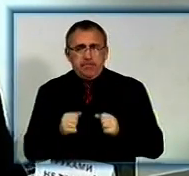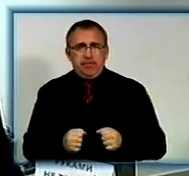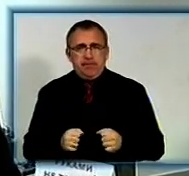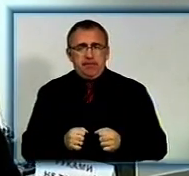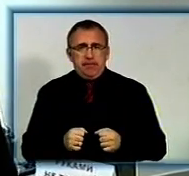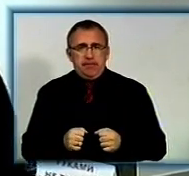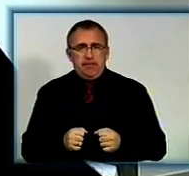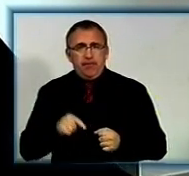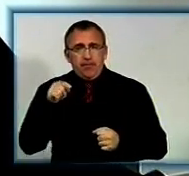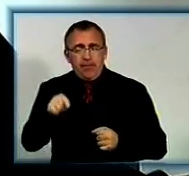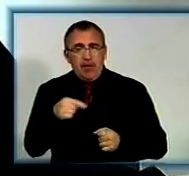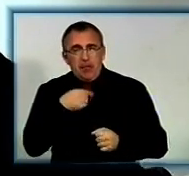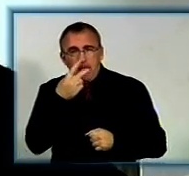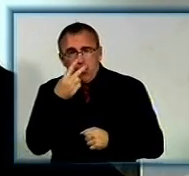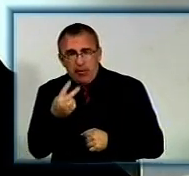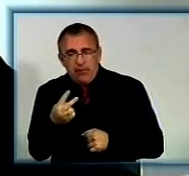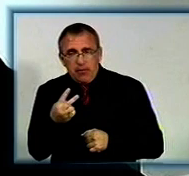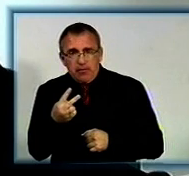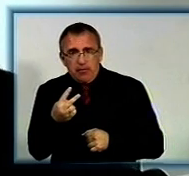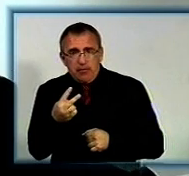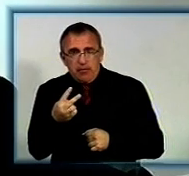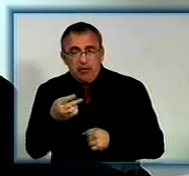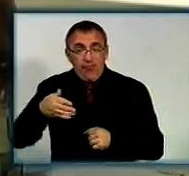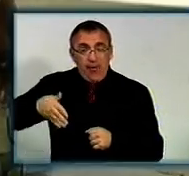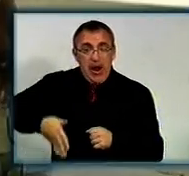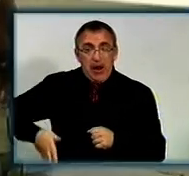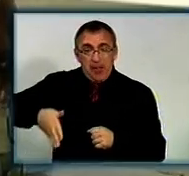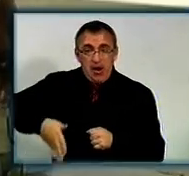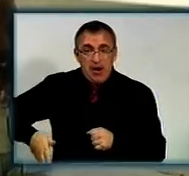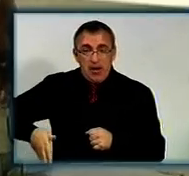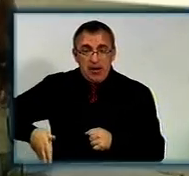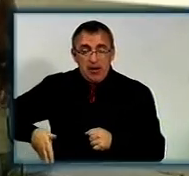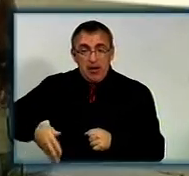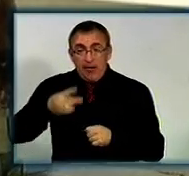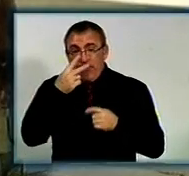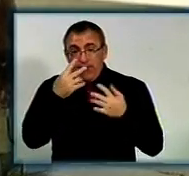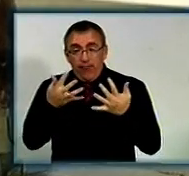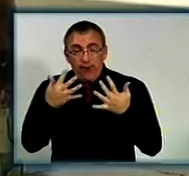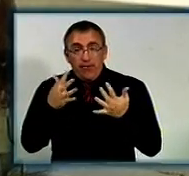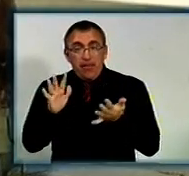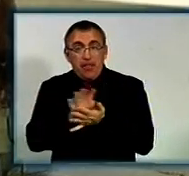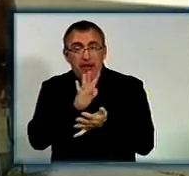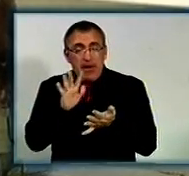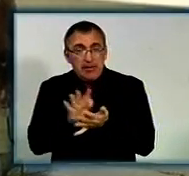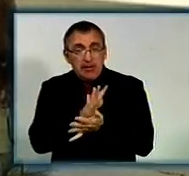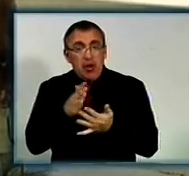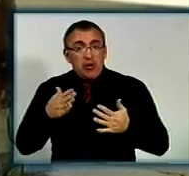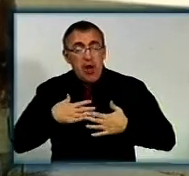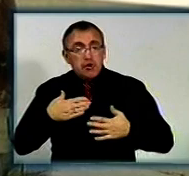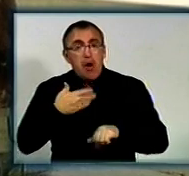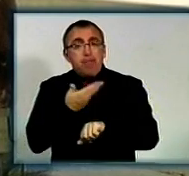Там я що придивлююся в кармані, видно, газета «Місто». Це наша